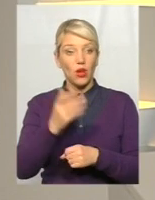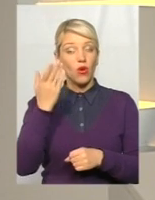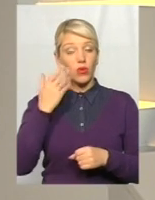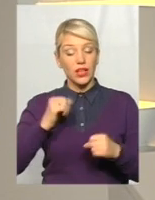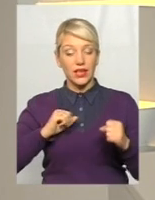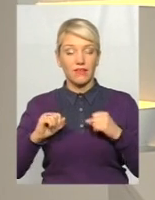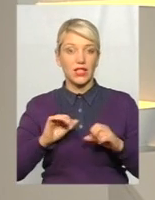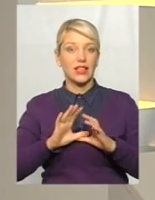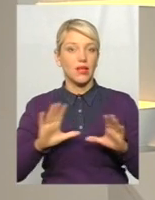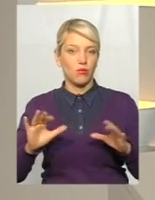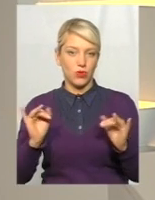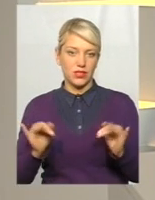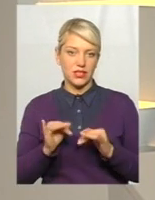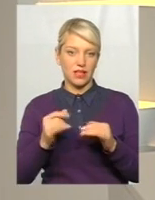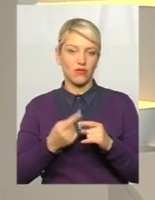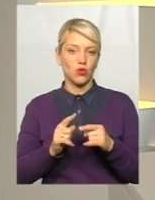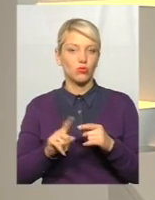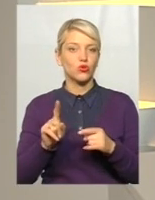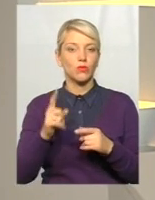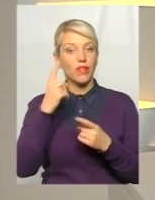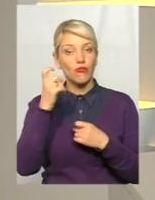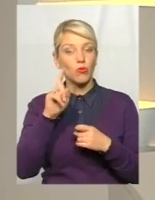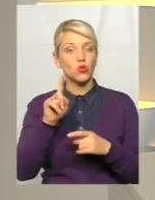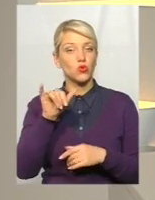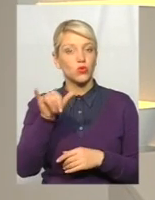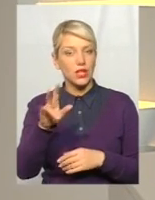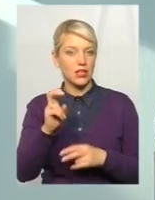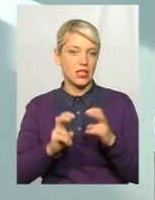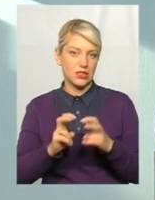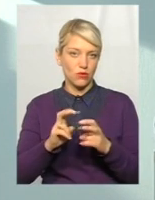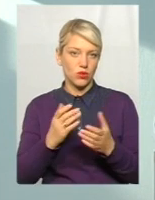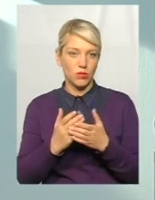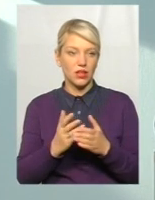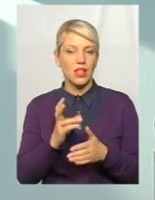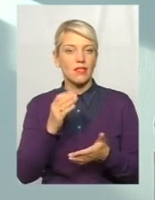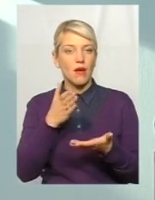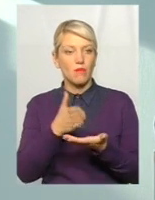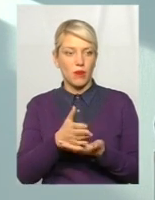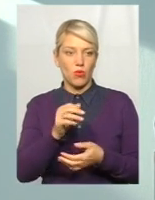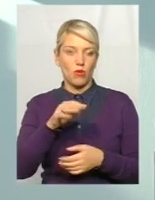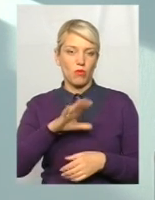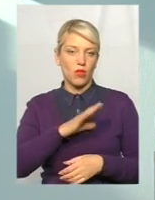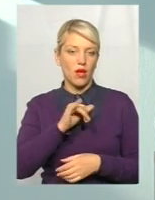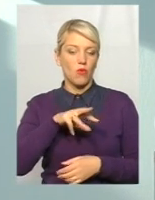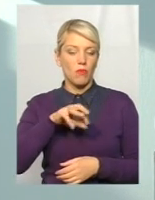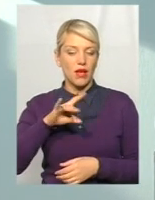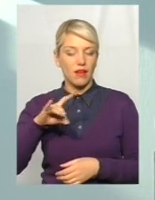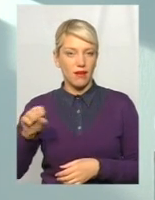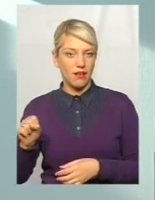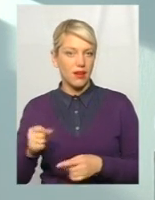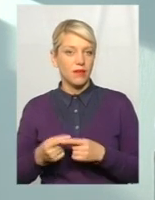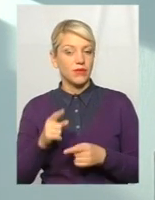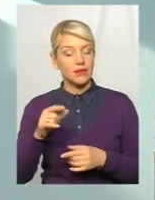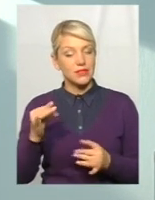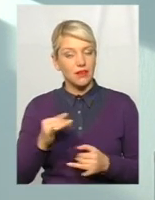зацікавлені в тому, щоб інформація про те, що в них відбувалося, напряму була у мера. Вони були зацікавлені, щоб в було